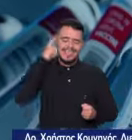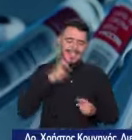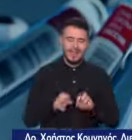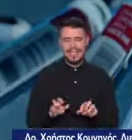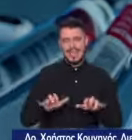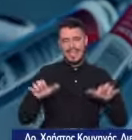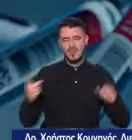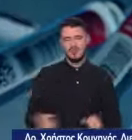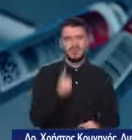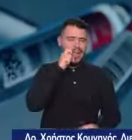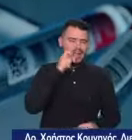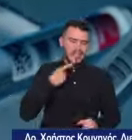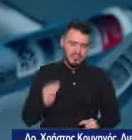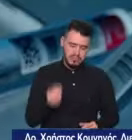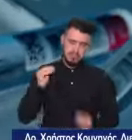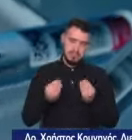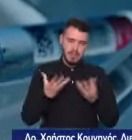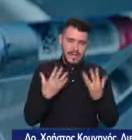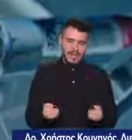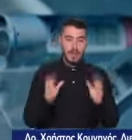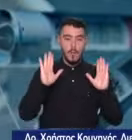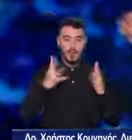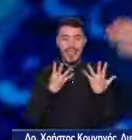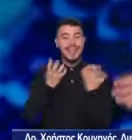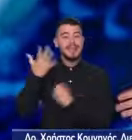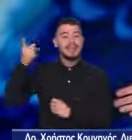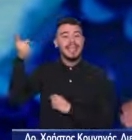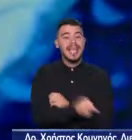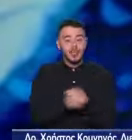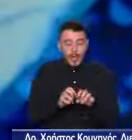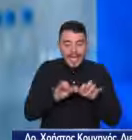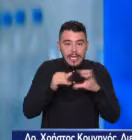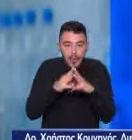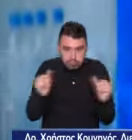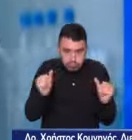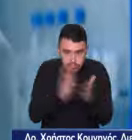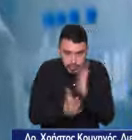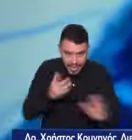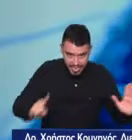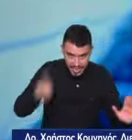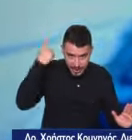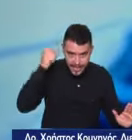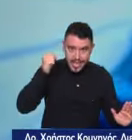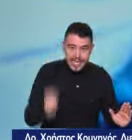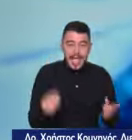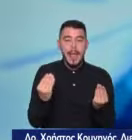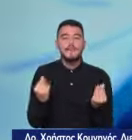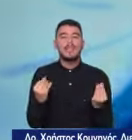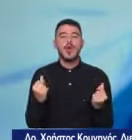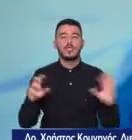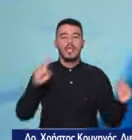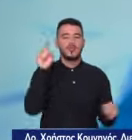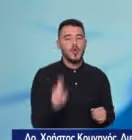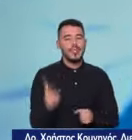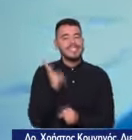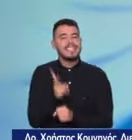Λέτε λοιπόν ότι θεραπεύετε κατά 95% τον όγκο και δίνετε το ίδιο ποιοτική ζωή όπως και πριν